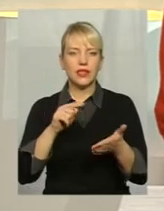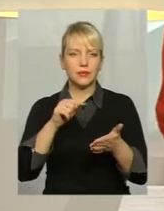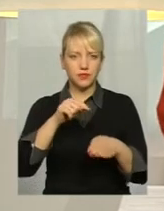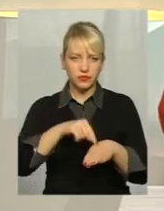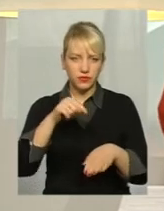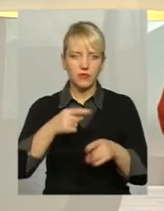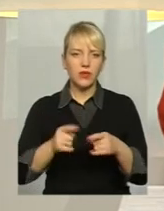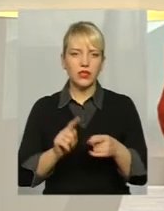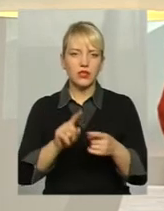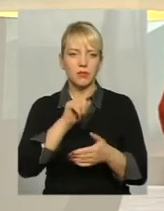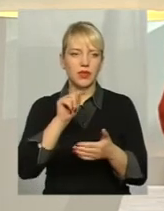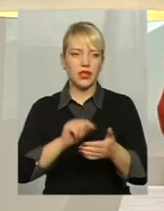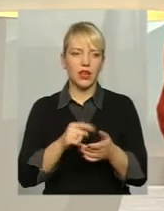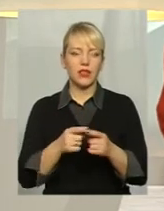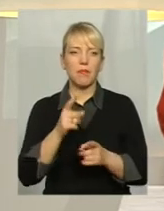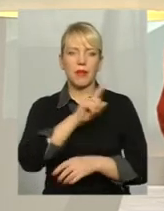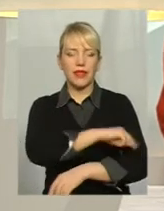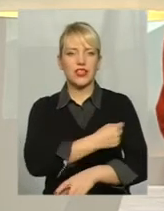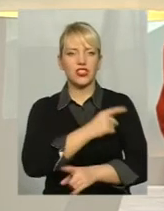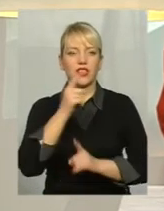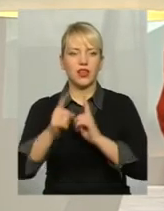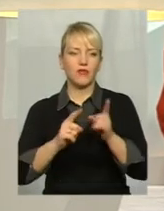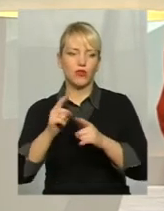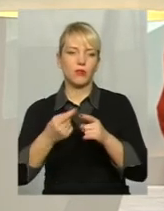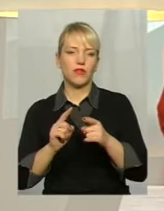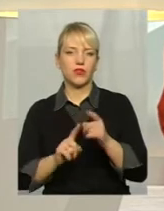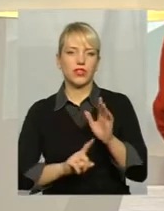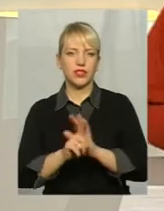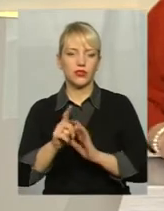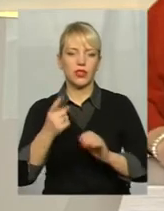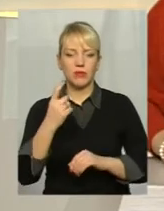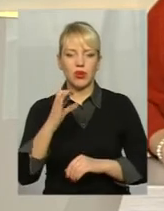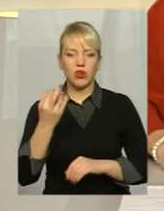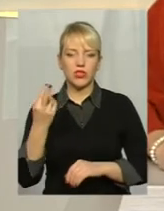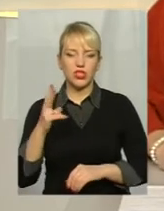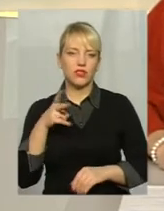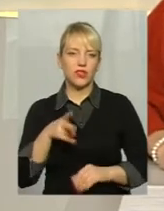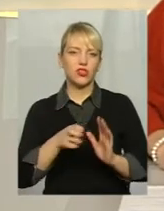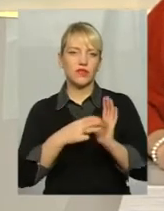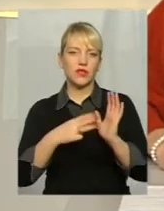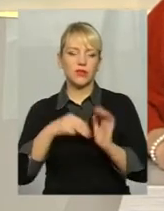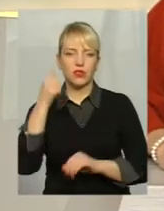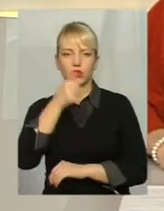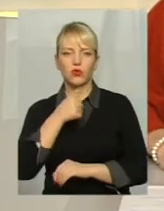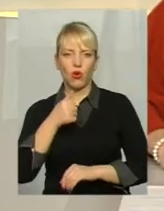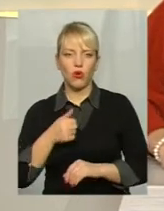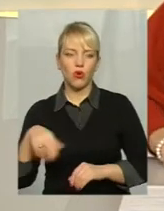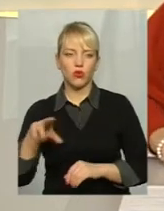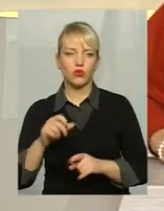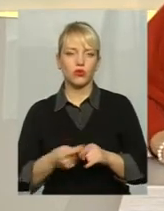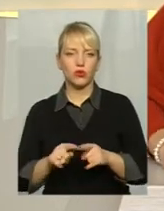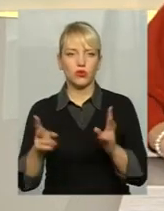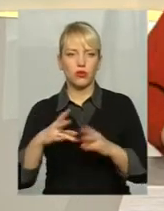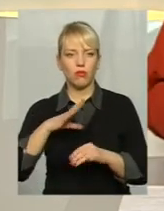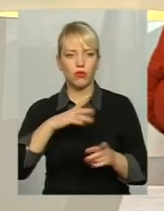медична реформа стартує з 1 січня 2018 року До цього треба було